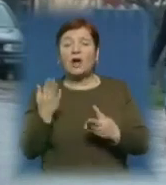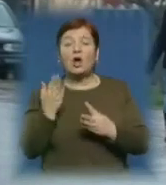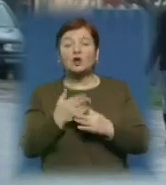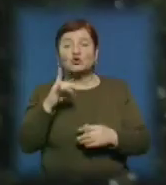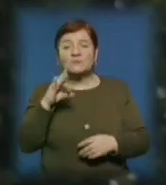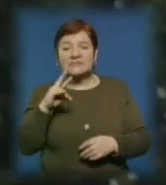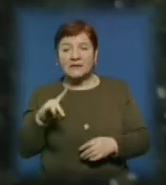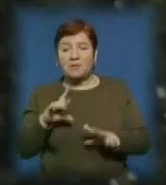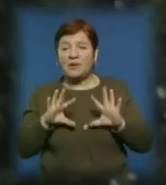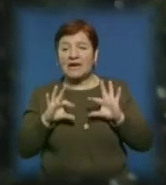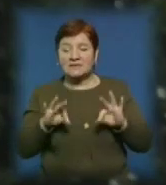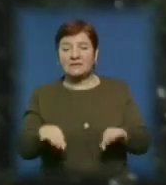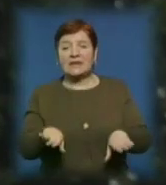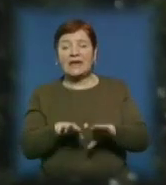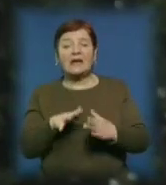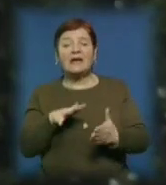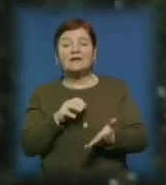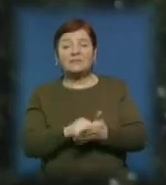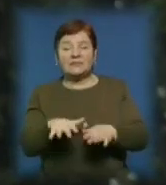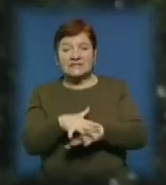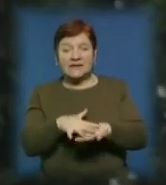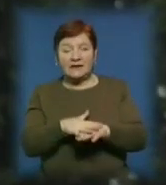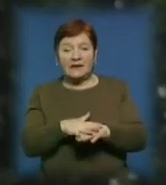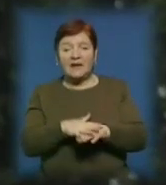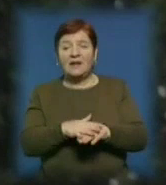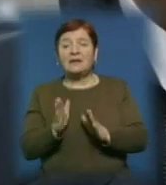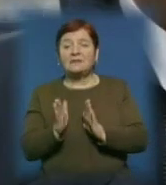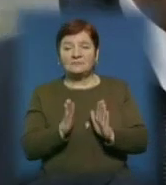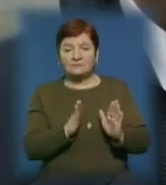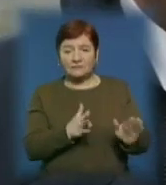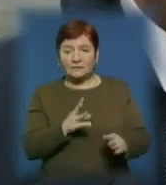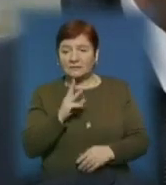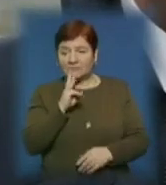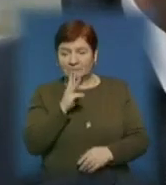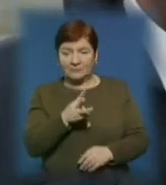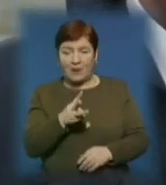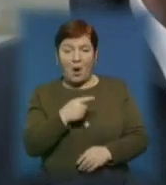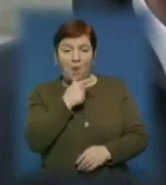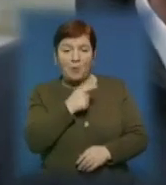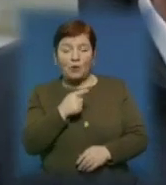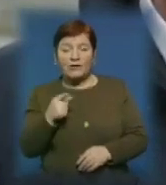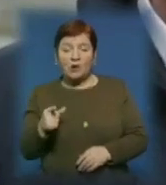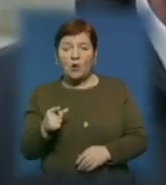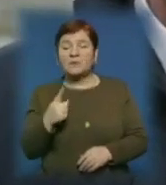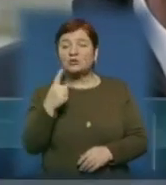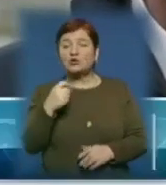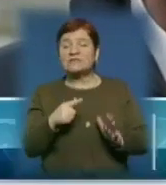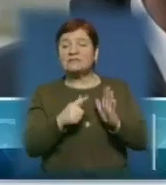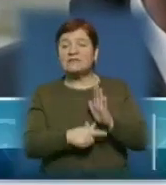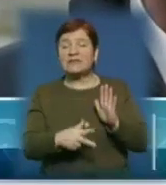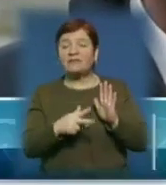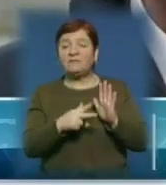Пояснюють, це рівнем зайнятості населення і стабільними доходами. Протягом 2013 року 172 сім'ї